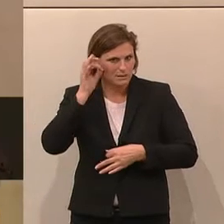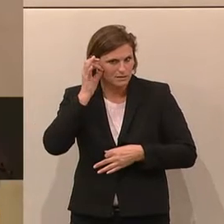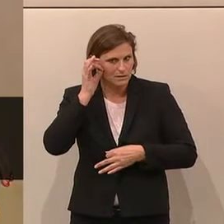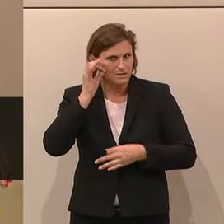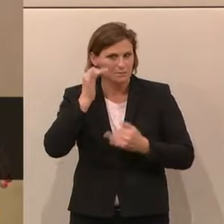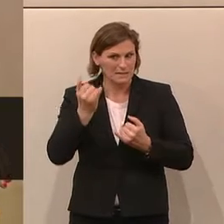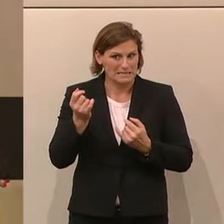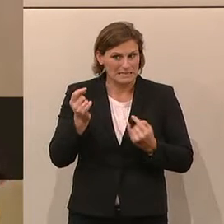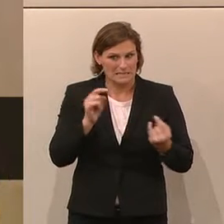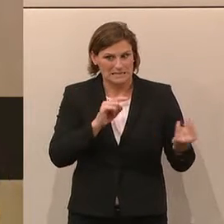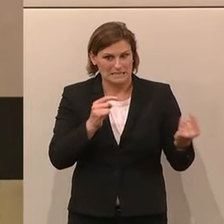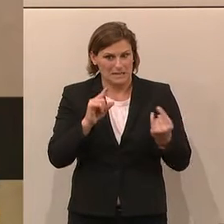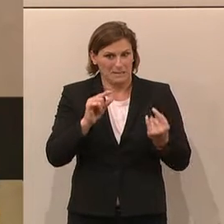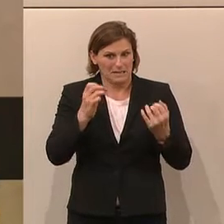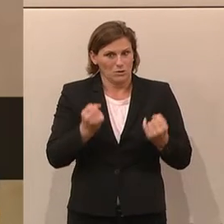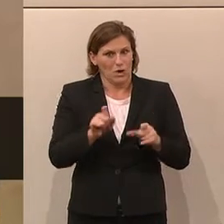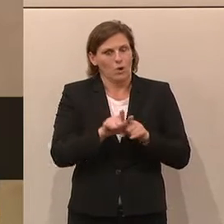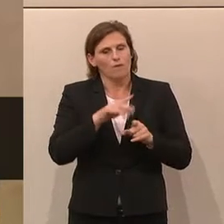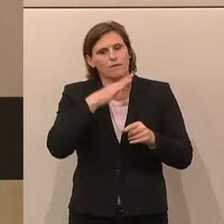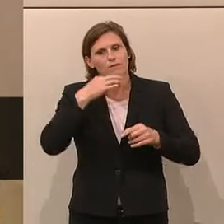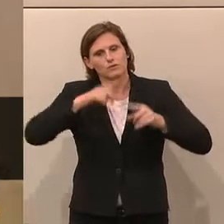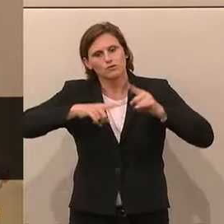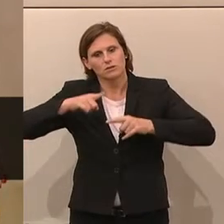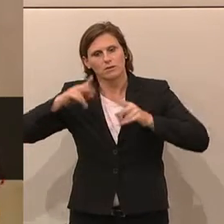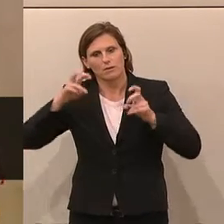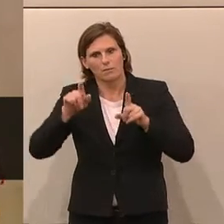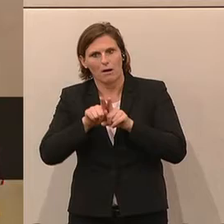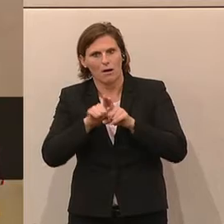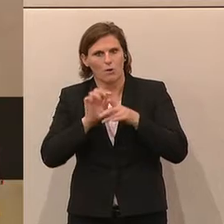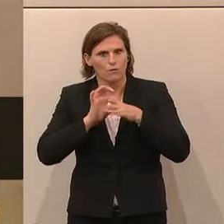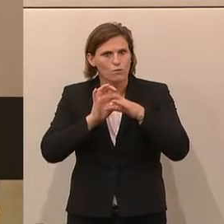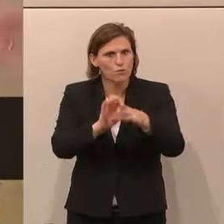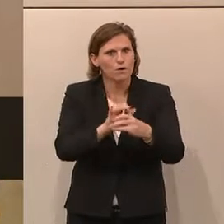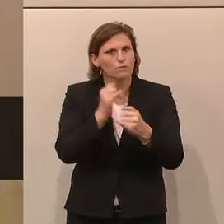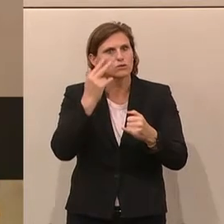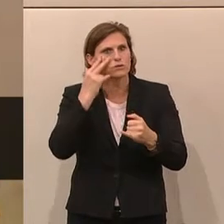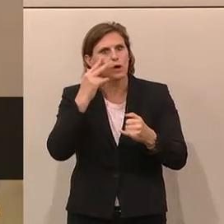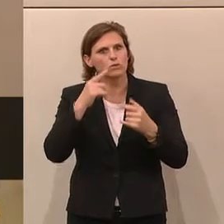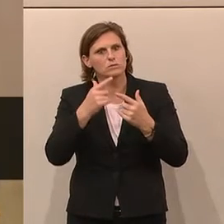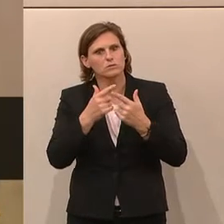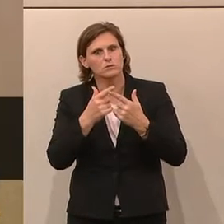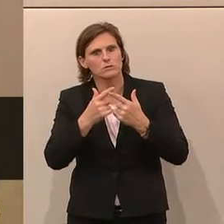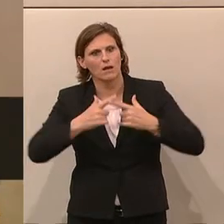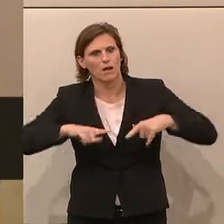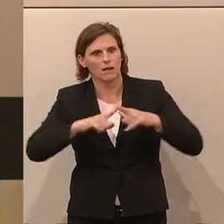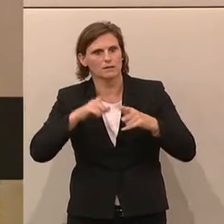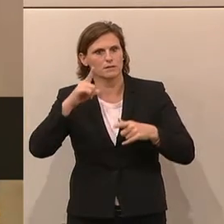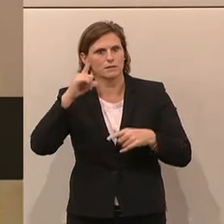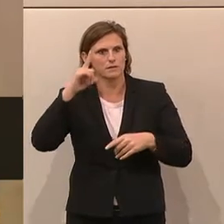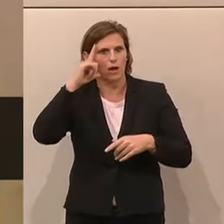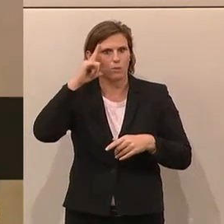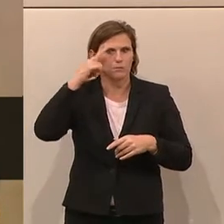Mindestsicherung wird wie bei vielen anderen Themen auch hauptsächlich dahingehend geführt, dass sich Landeshauptleute und Mitglieder der Bundesregierung